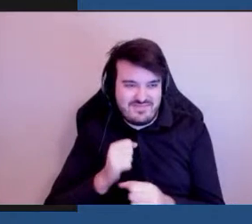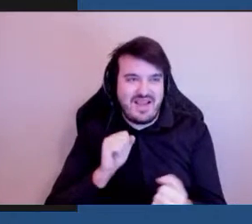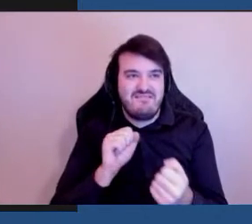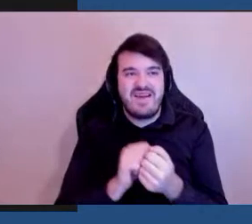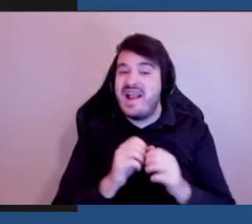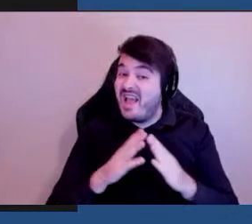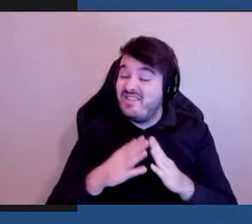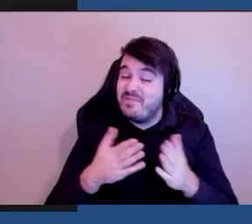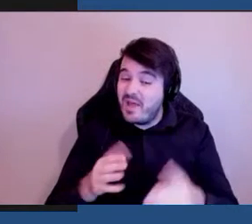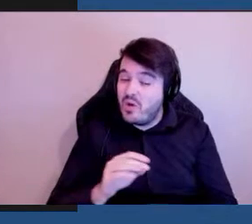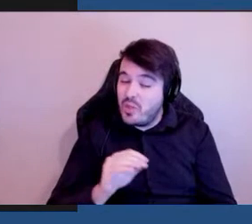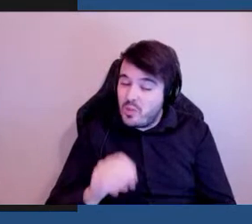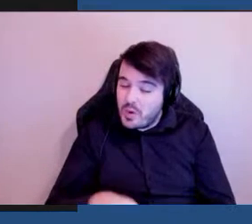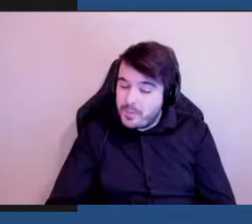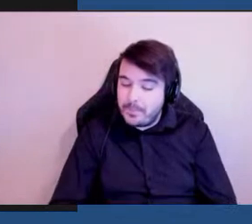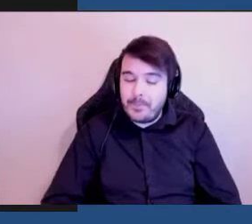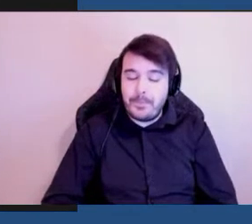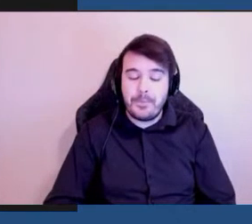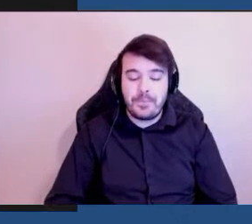municipalité d'Ottawa